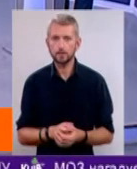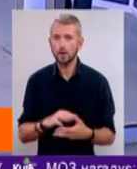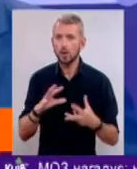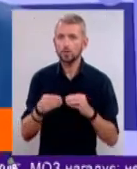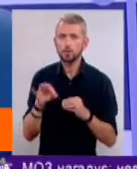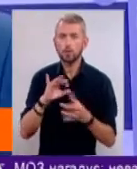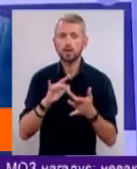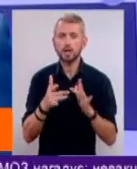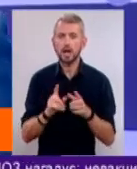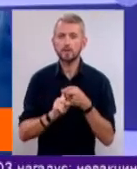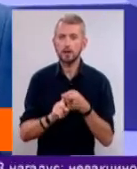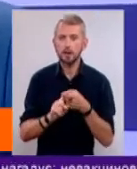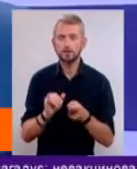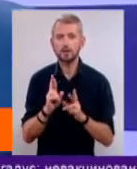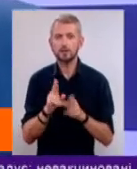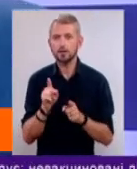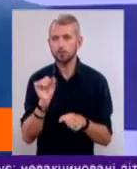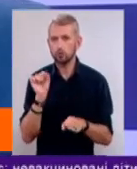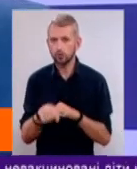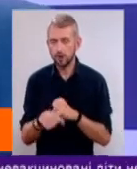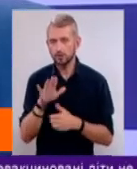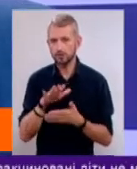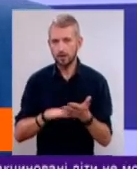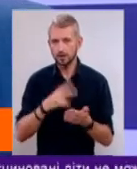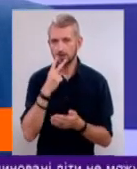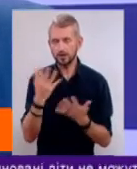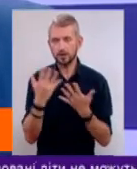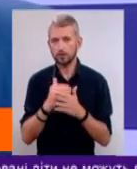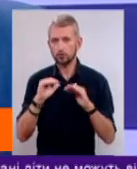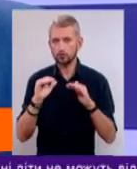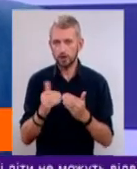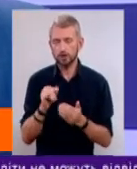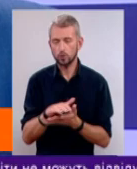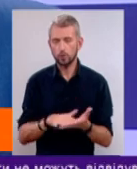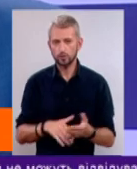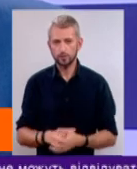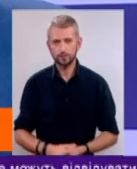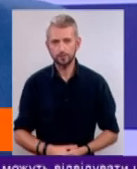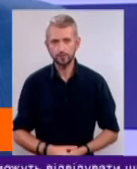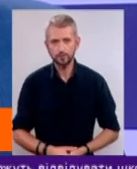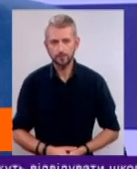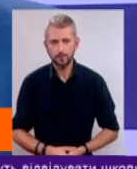про інтернет-залежність і як її подолати. Далі подивимося сюжет Ксенії Лущик і продовжимо обговорення.